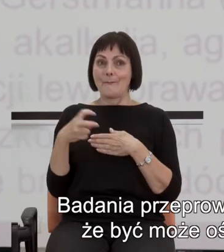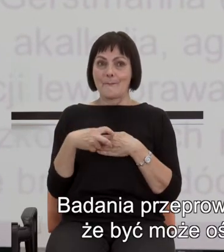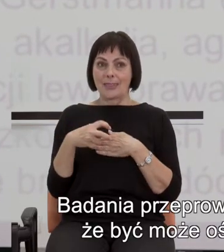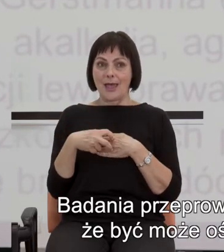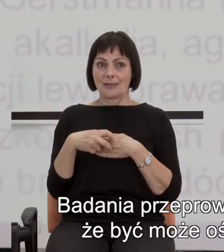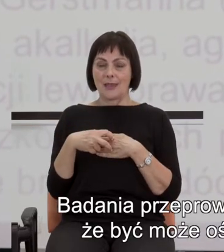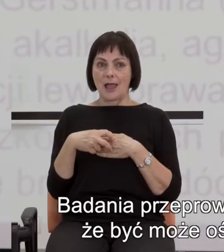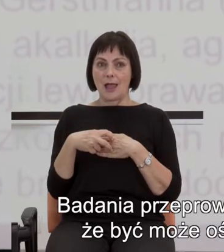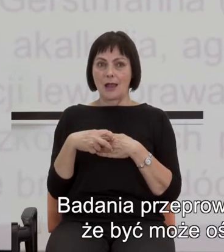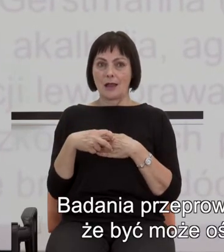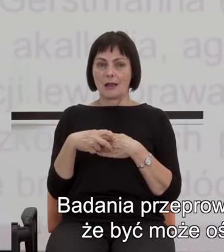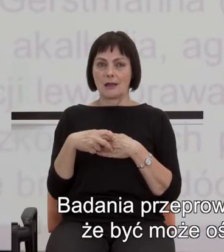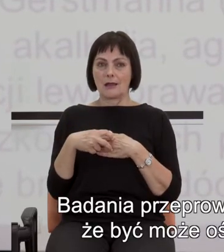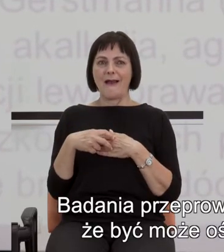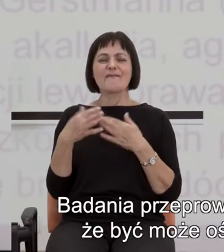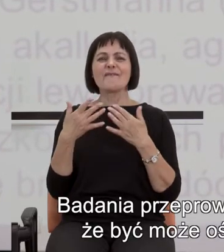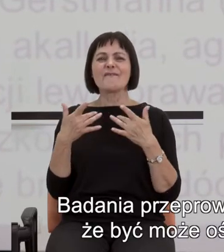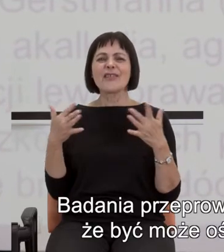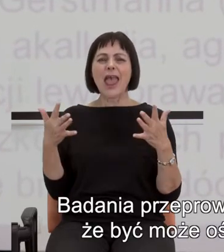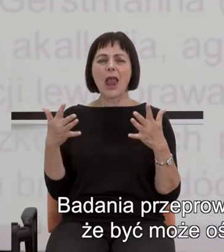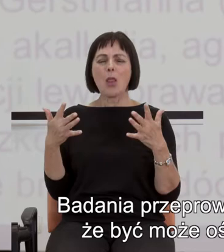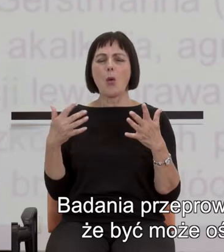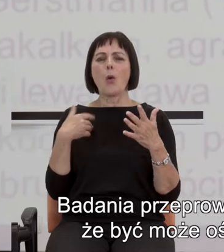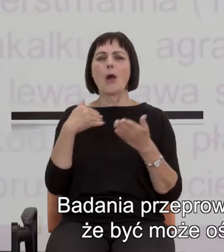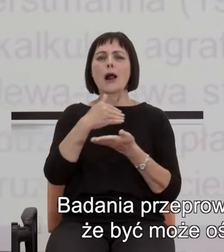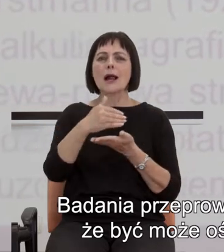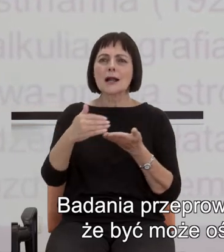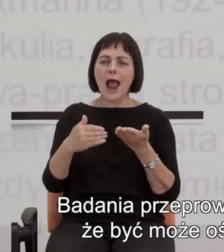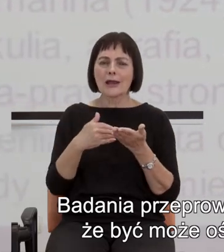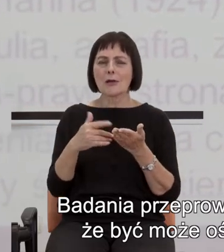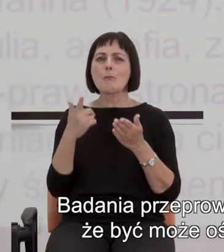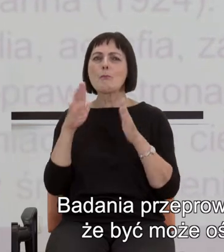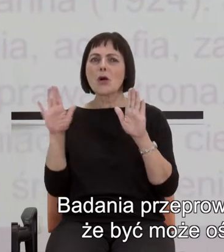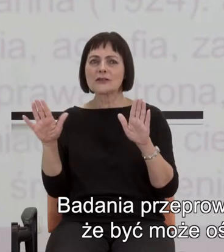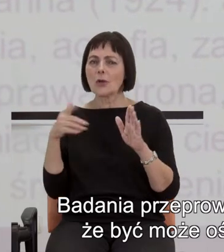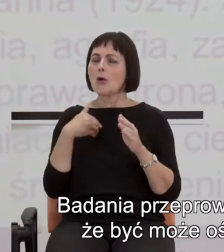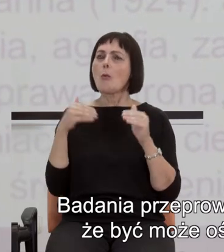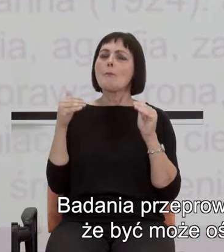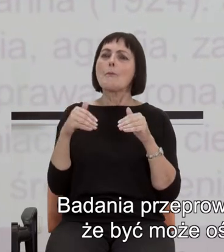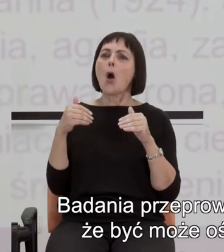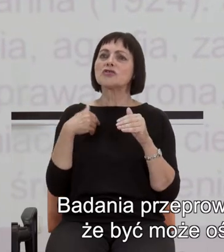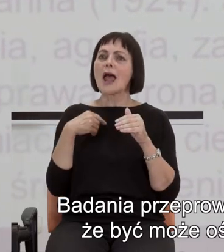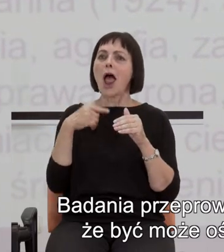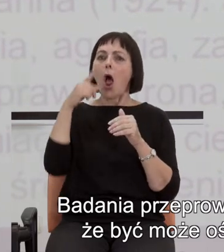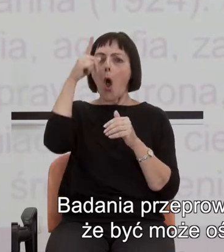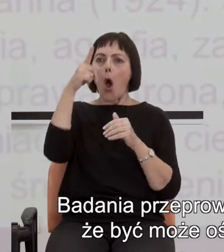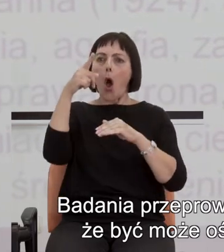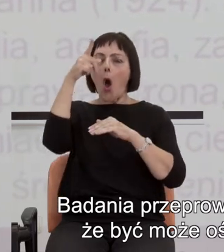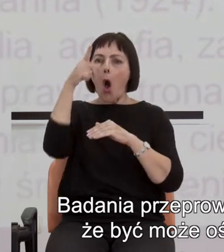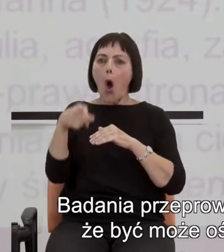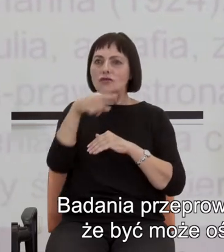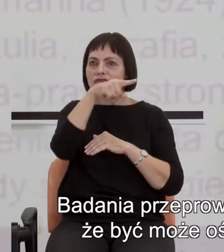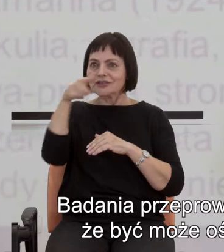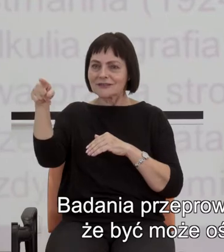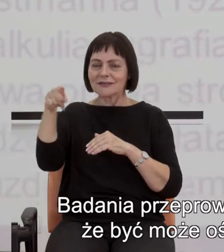Badania przeprowadzone w wielu krajach przez wiele osób wskazują, że być może oś liczbowa nie jest tylko